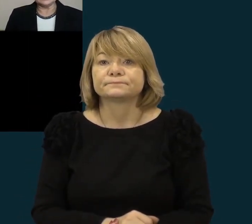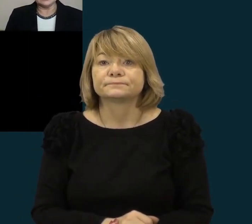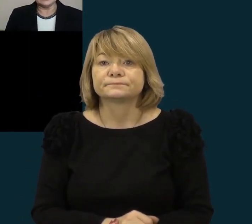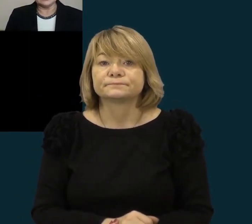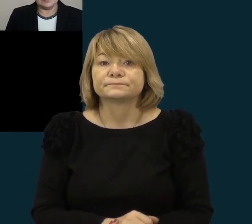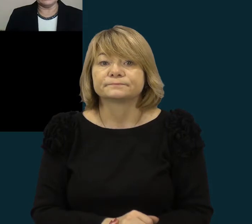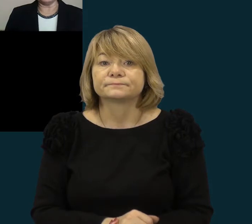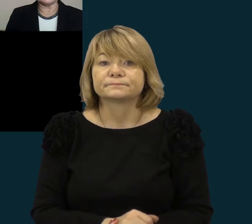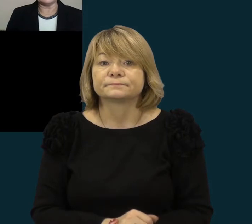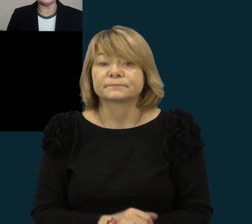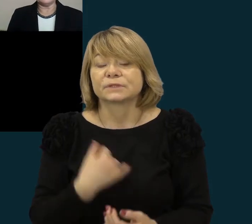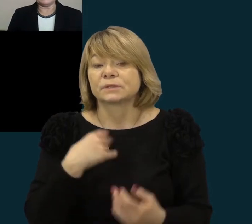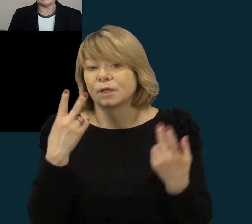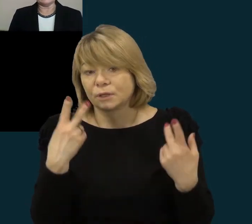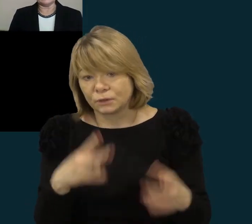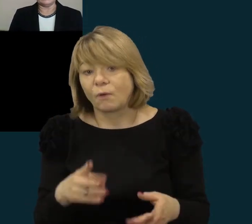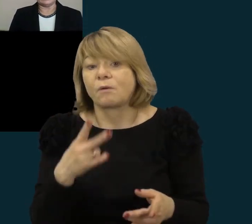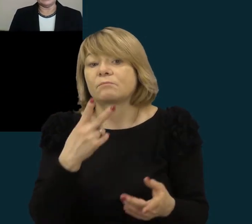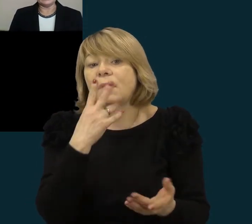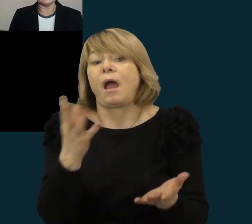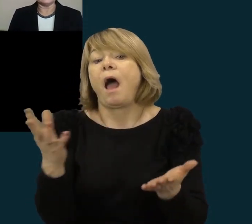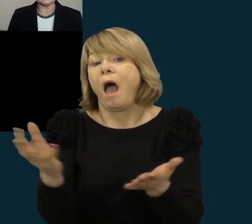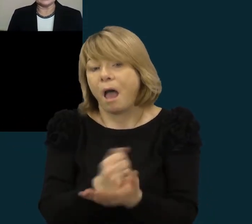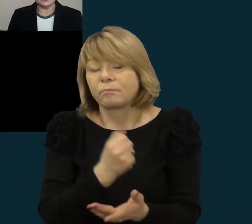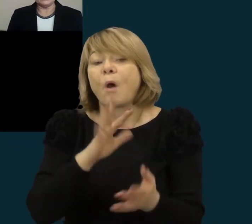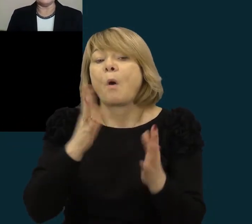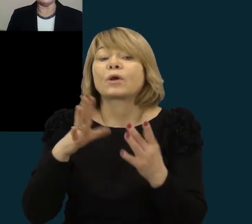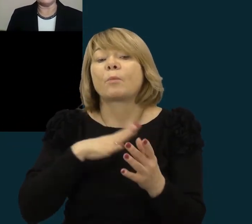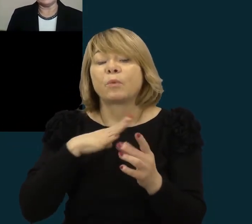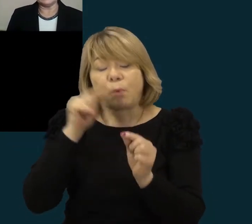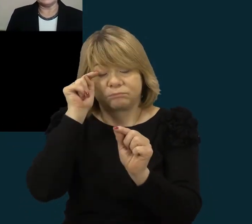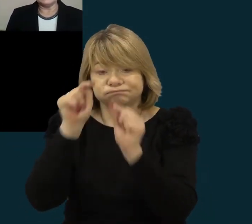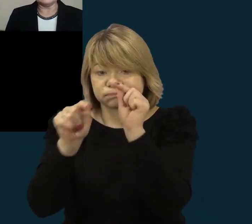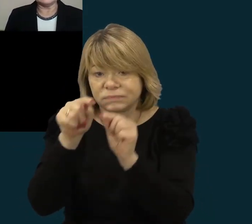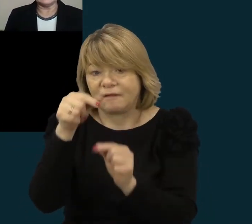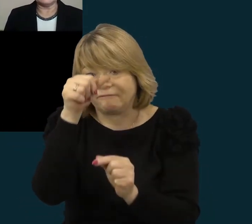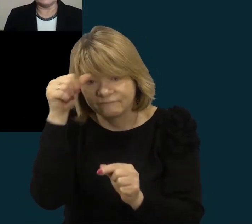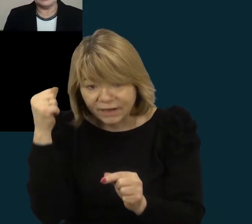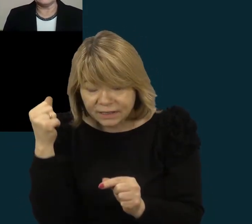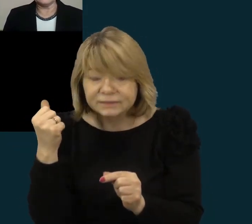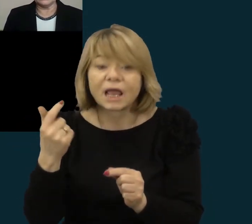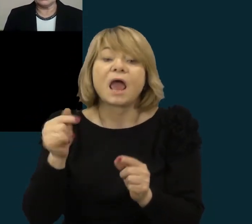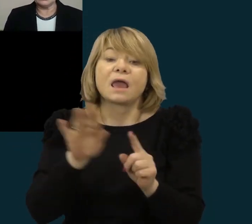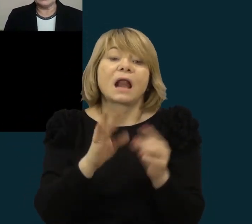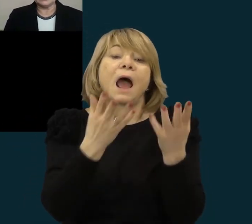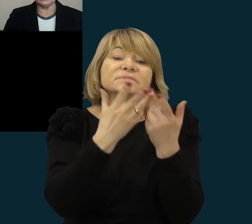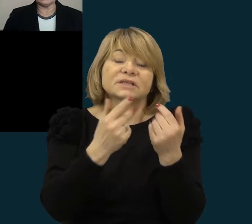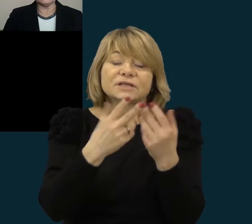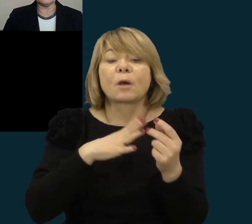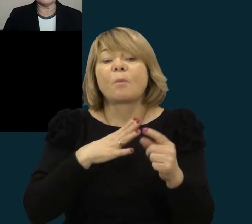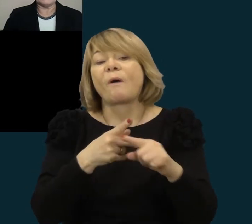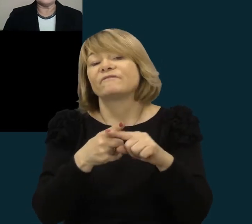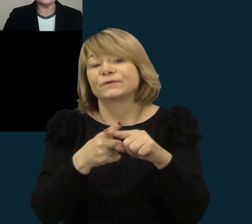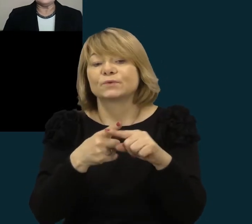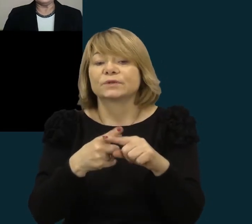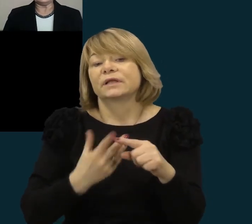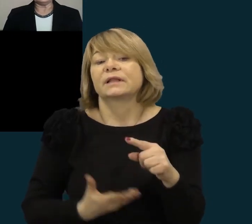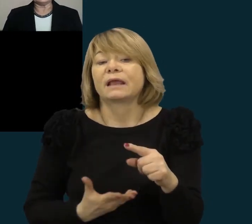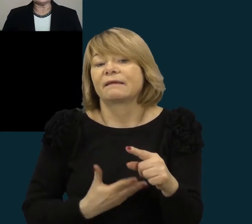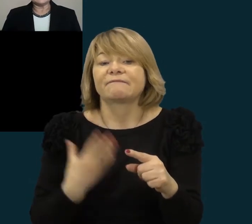išsiaiškinom kokiegi populiariausi vardai ir apskaičiavom vidutinę to meto žmonių gyvenimo trukmę.